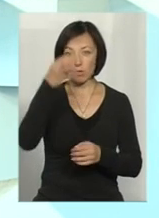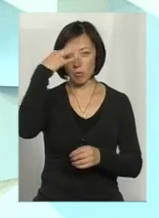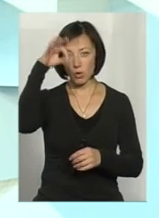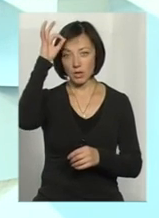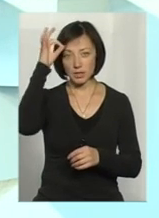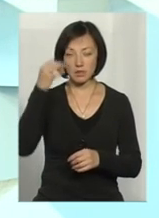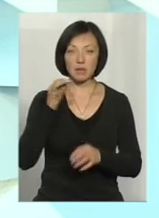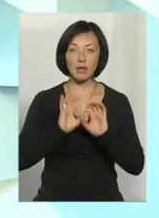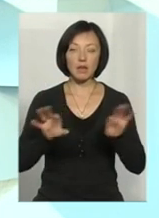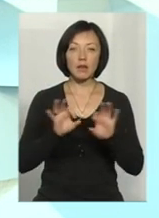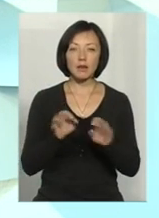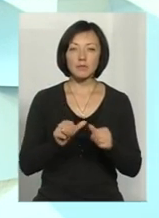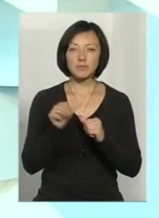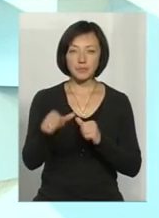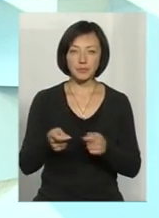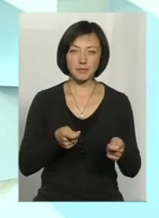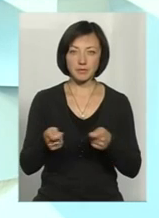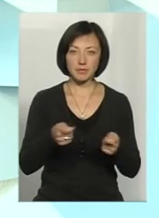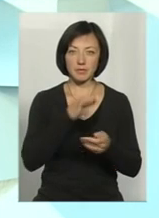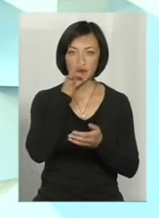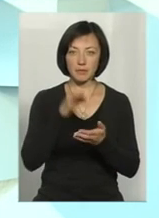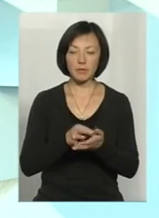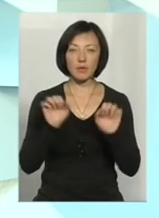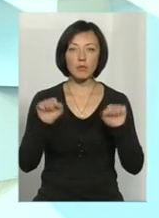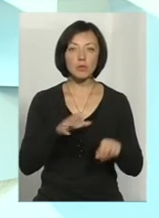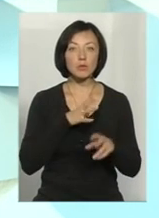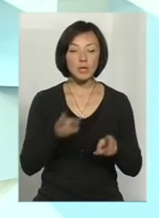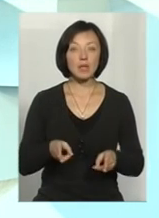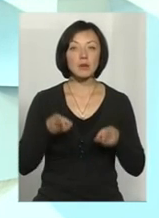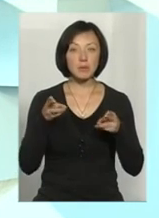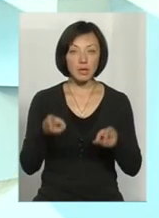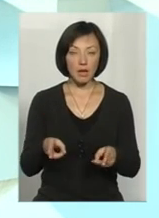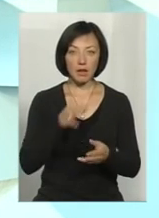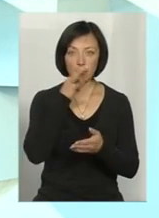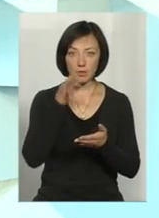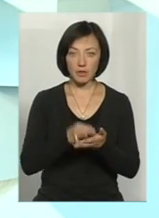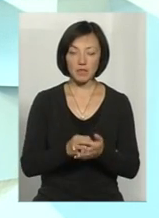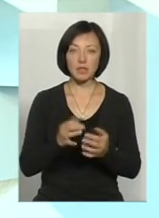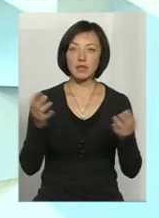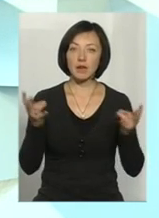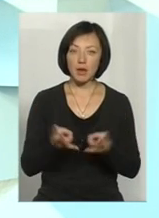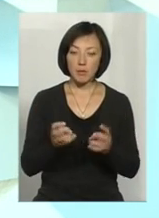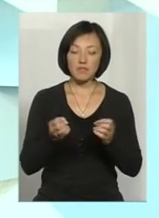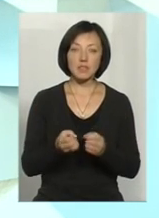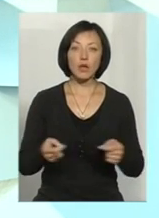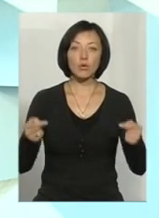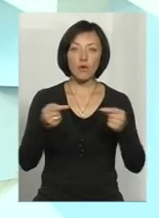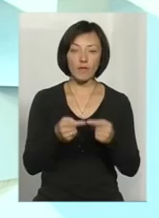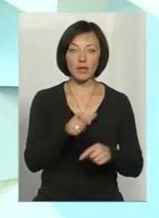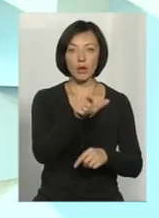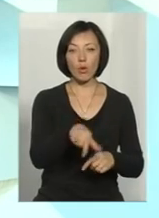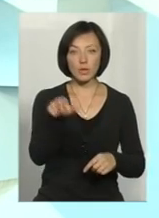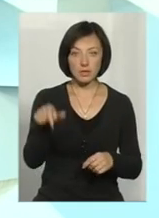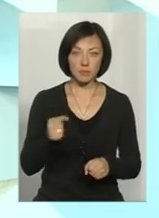давав коментар, крім адміністративної відповідальності, може наступати і кримінальна відповідальність. Але для цього потрібно встановити осіб, які